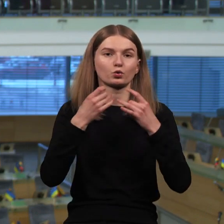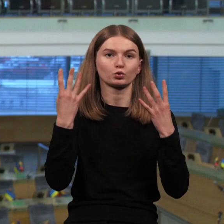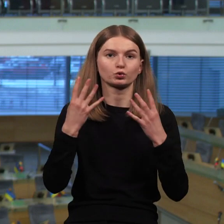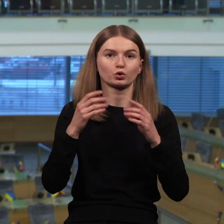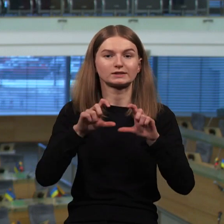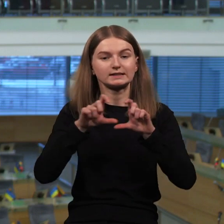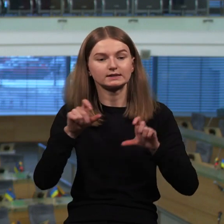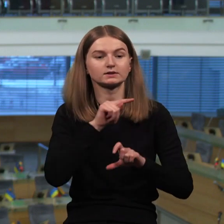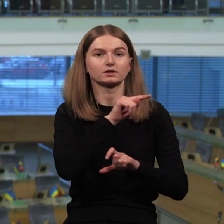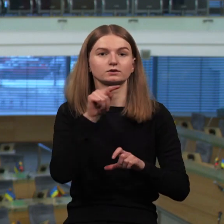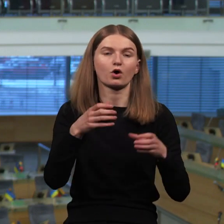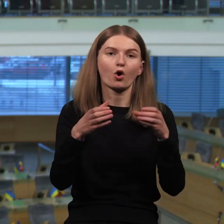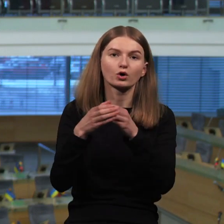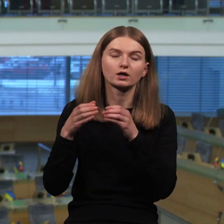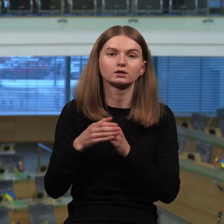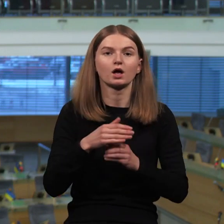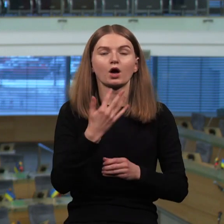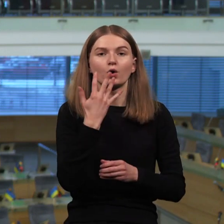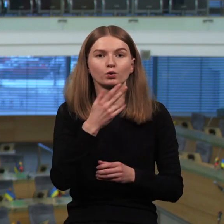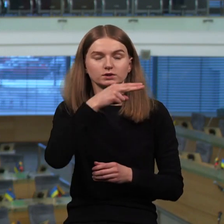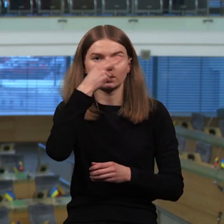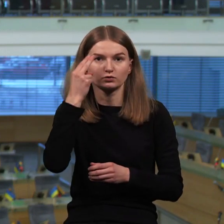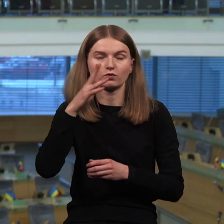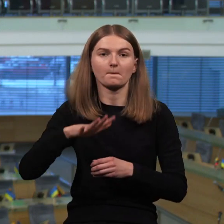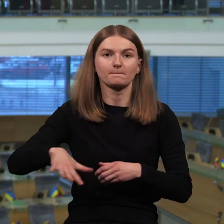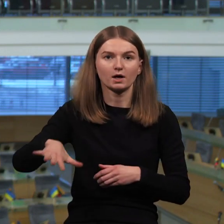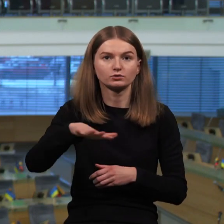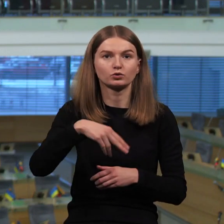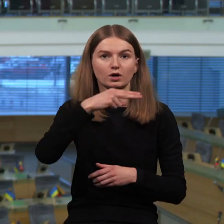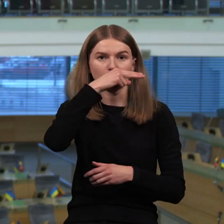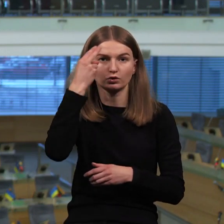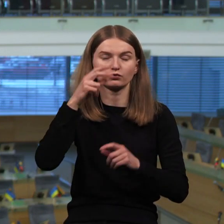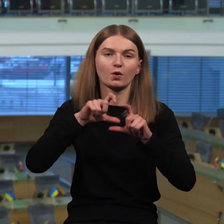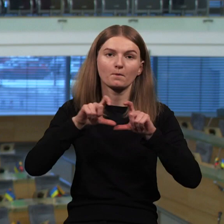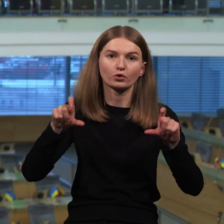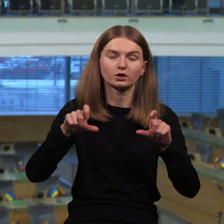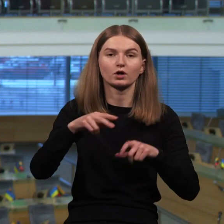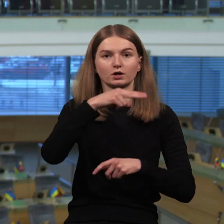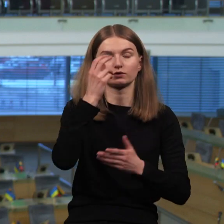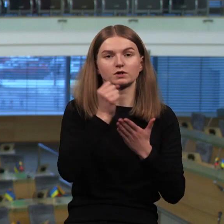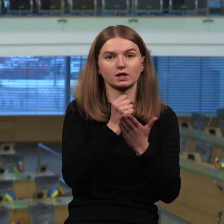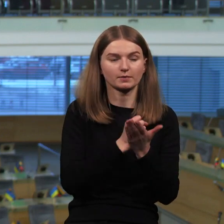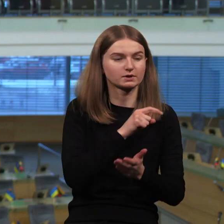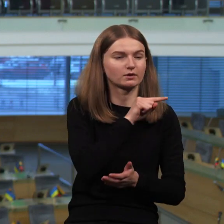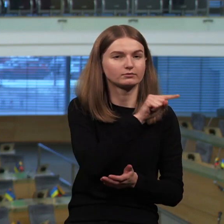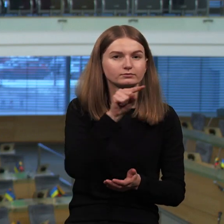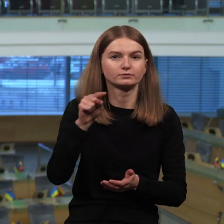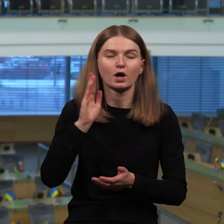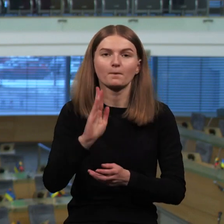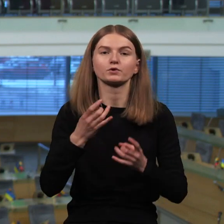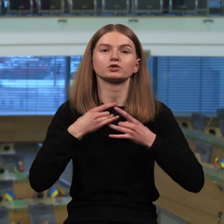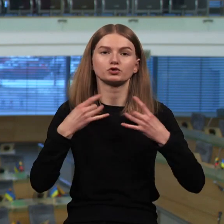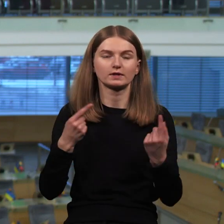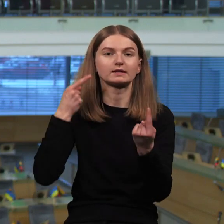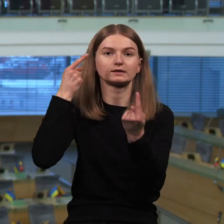organizacijose, užsienio lietuvių bendruomenėse, lietuvonistinėse, mokyklose ir Lietuvos ambasadose vyks renginiai skirti